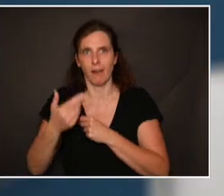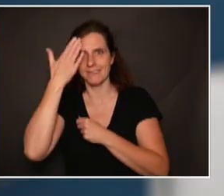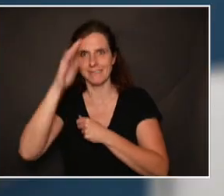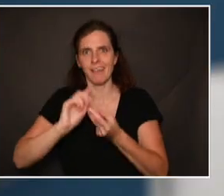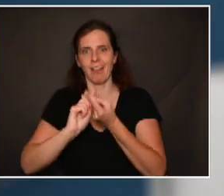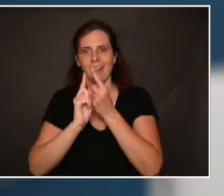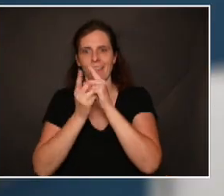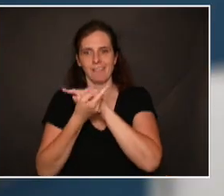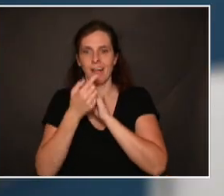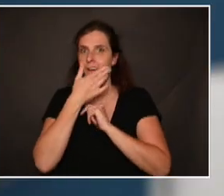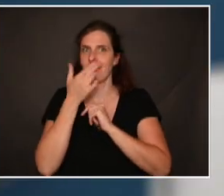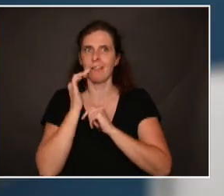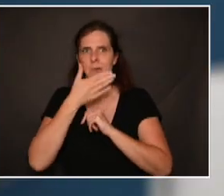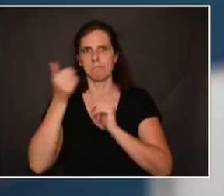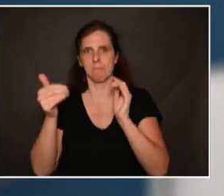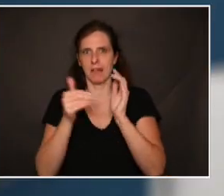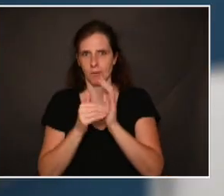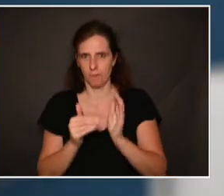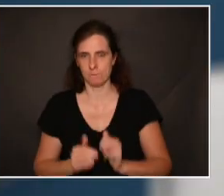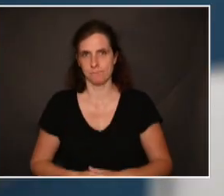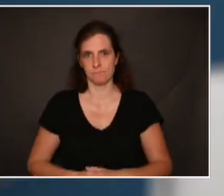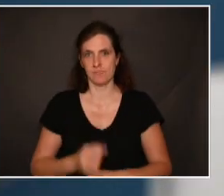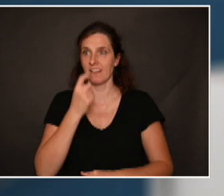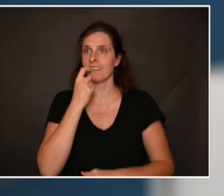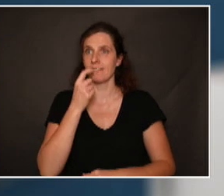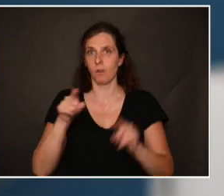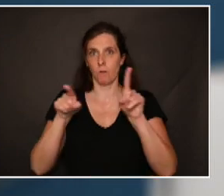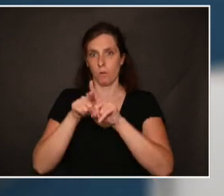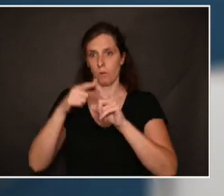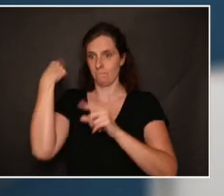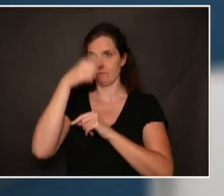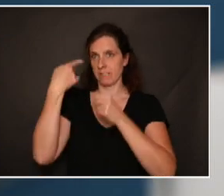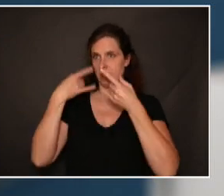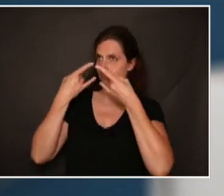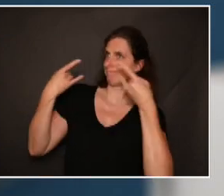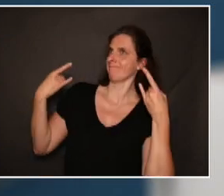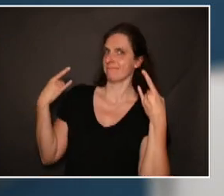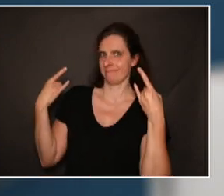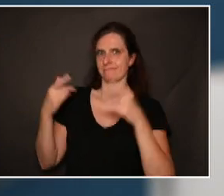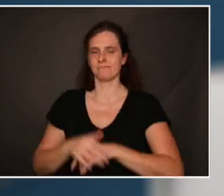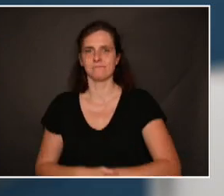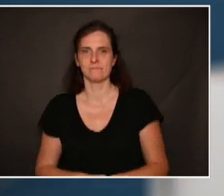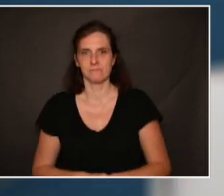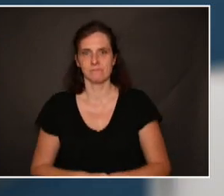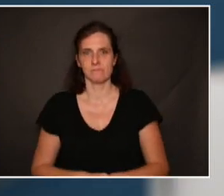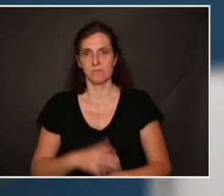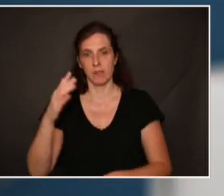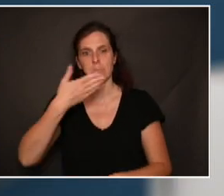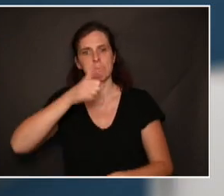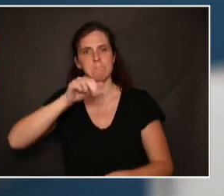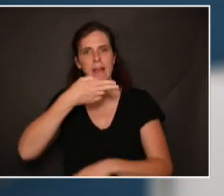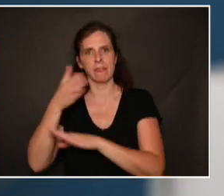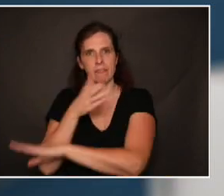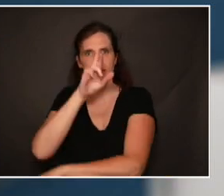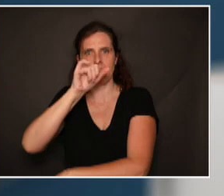obtiendra des meilleurs. Nos dents, la vitrine de notre visage. Man Ray, artiste américain,